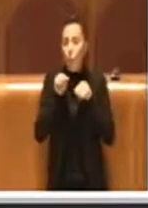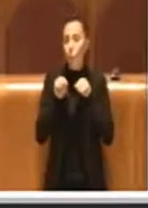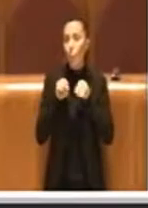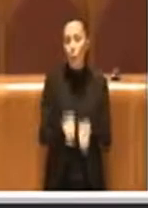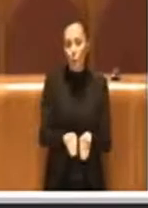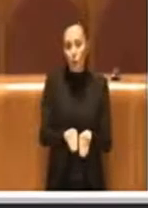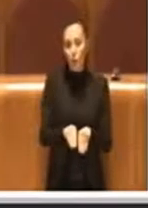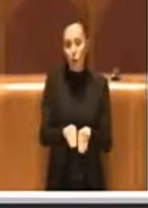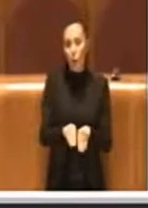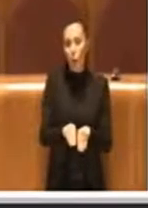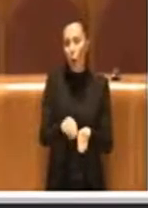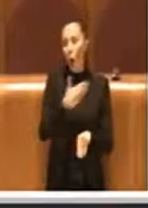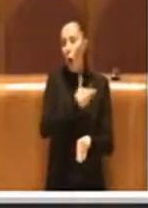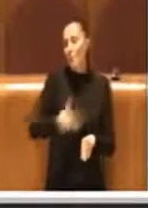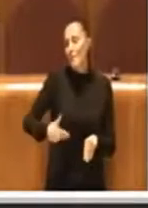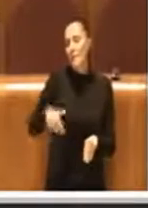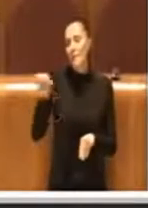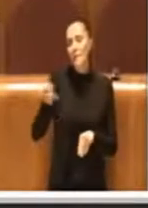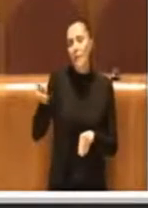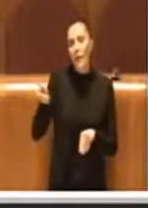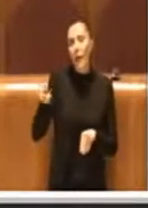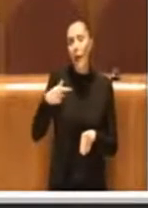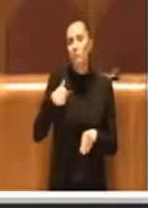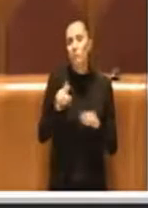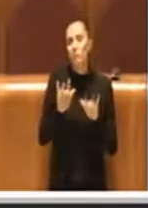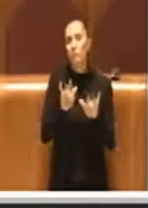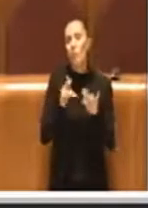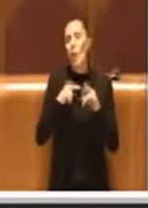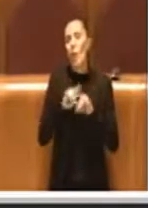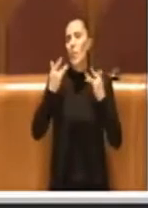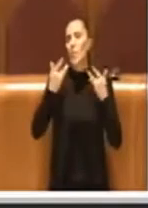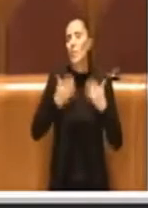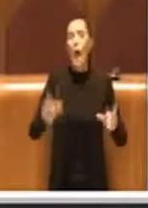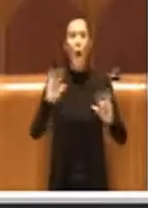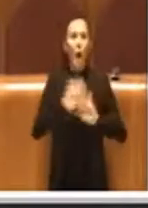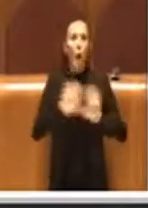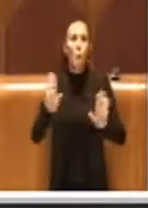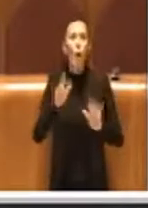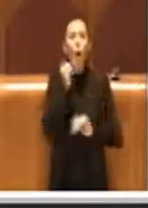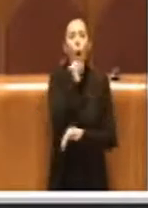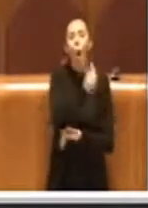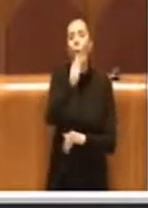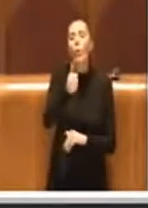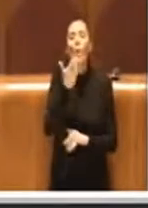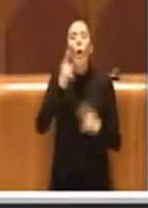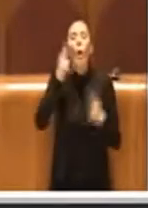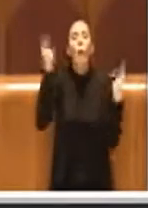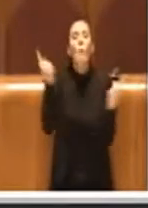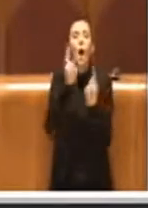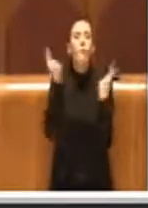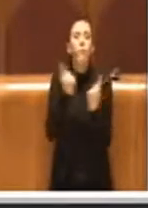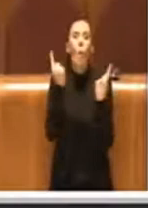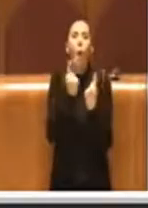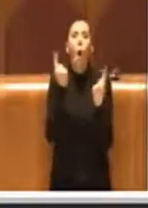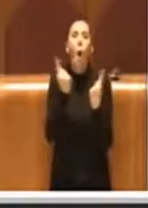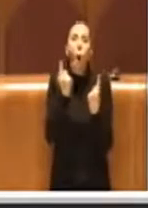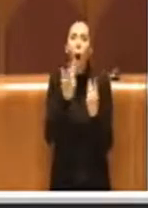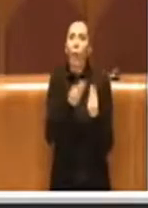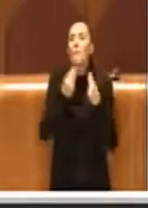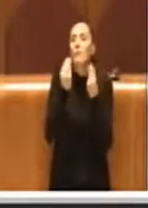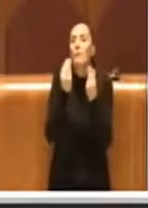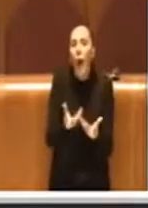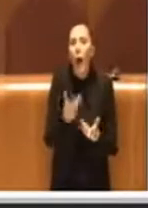dal Consigliere Stefano e quella dei consiglieri d'opposizione, ognuno si può sentire partecipe o meno di voler fornire il numero